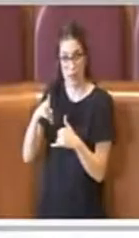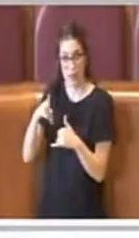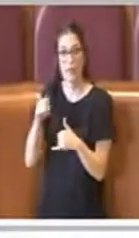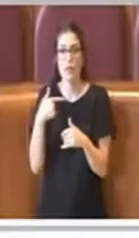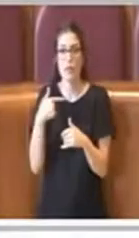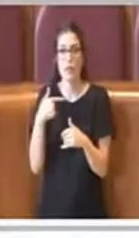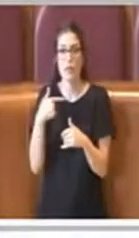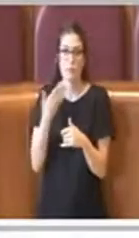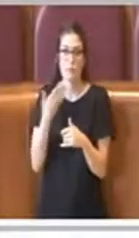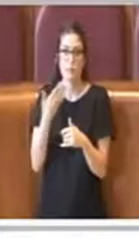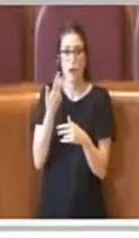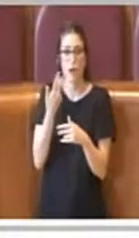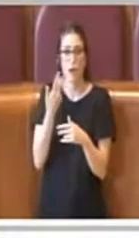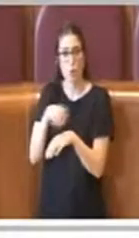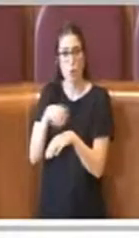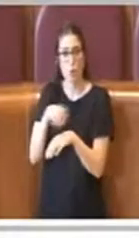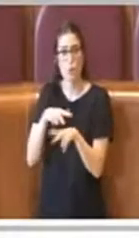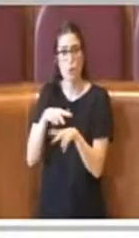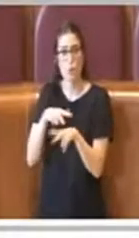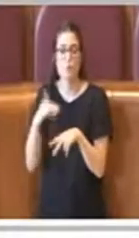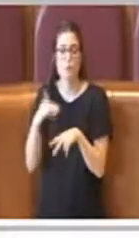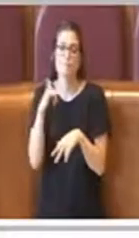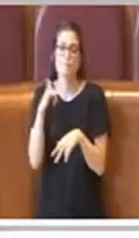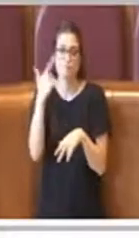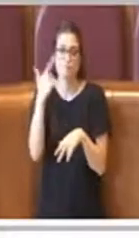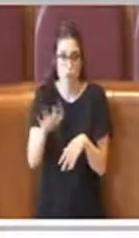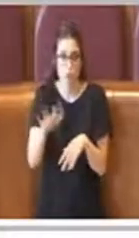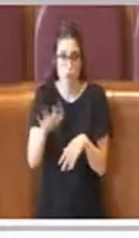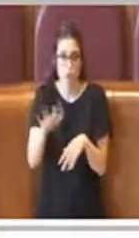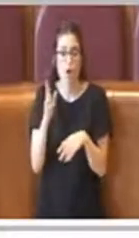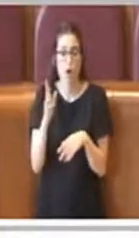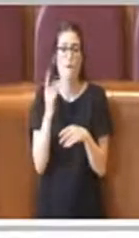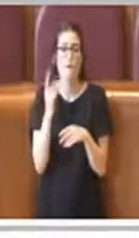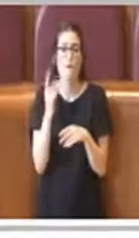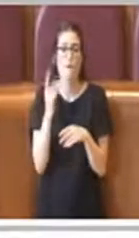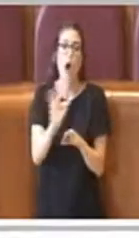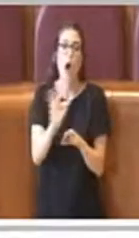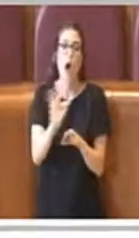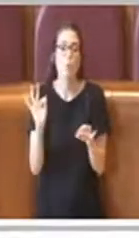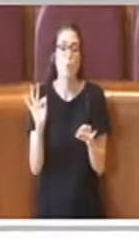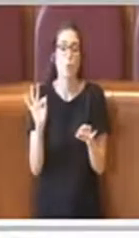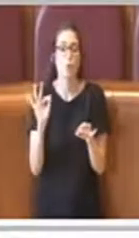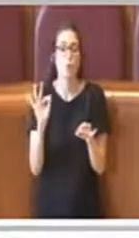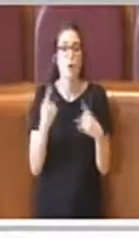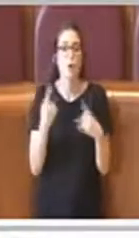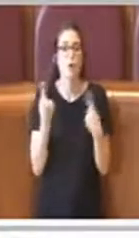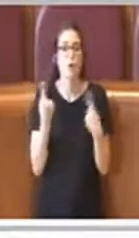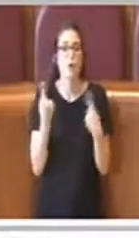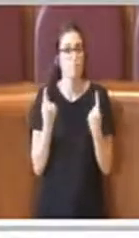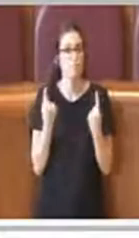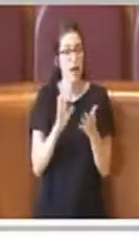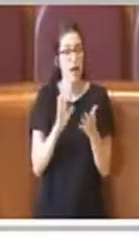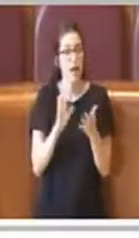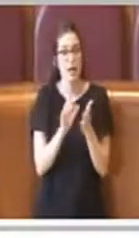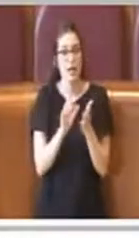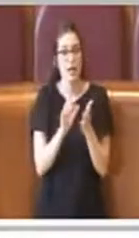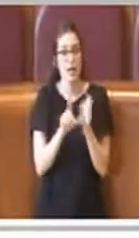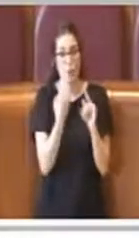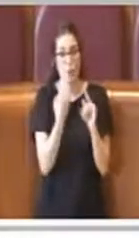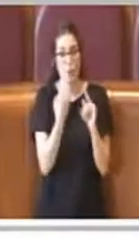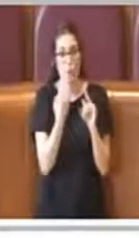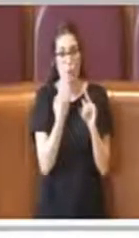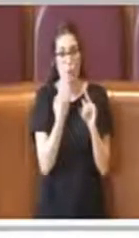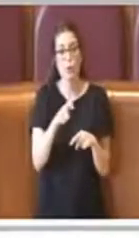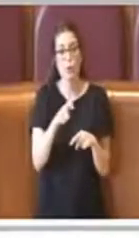mancano consulte municipali, è vero, sicuramente dobbiamo sollecitare questa Costituzione, di fatto credo che alcune abbiano aspettato poi questa riforma